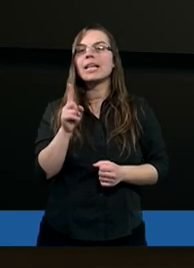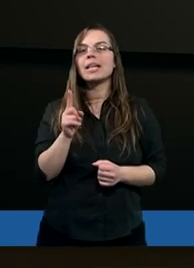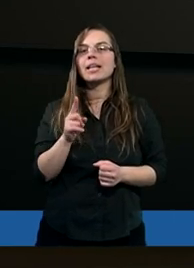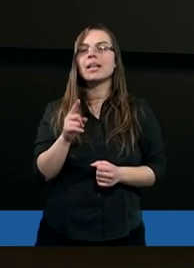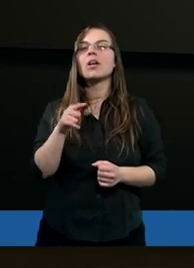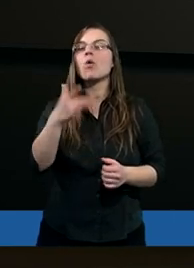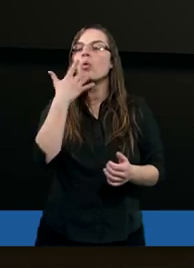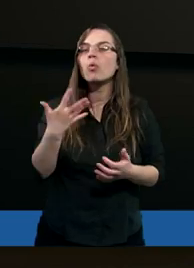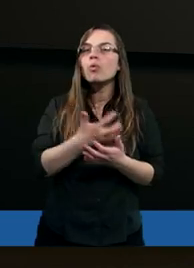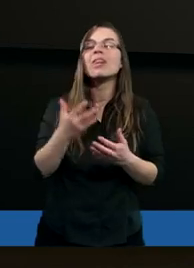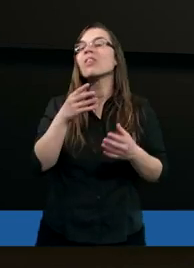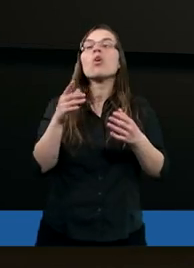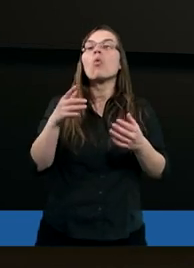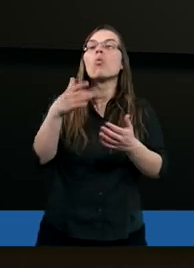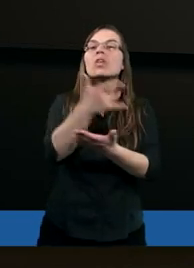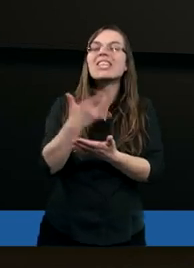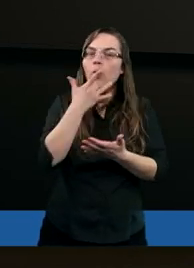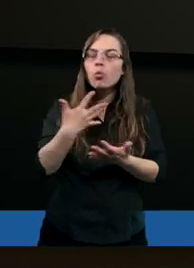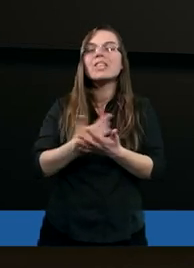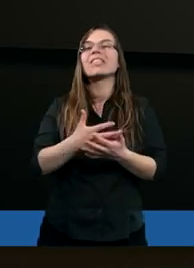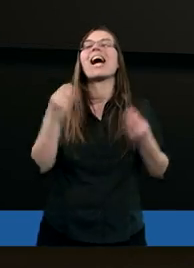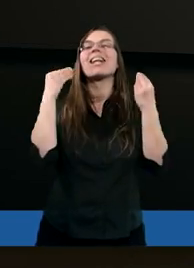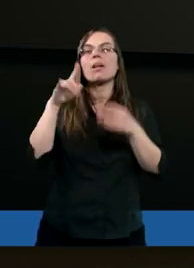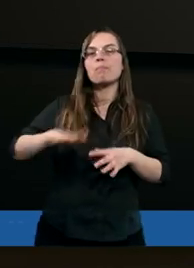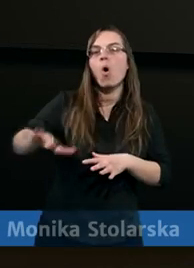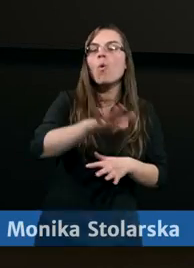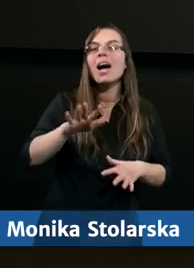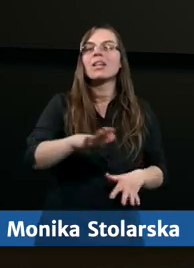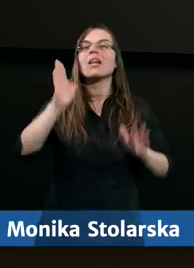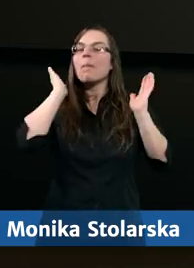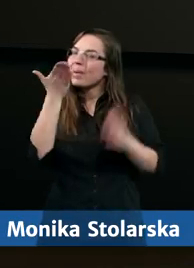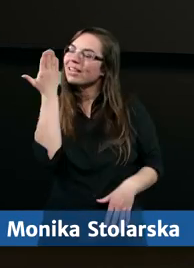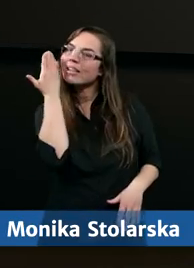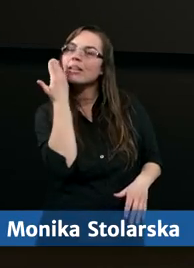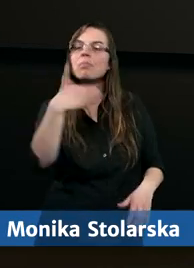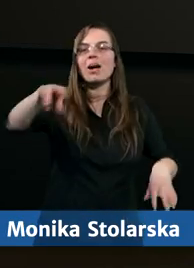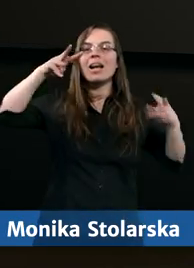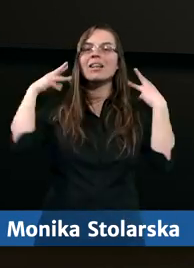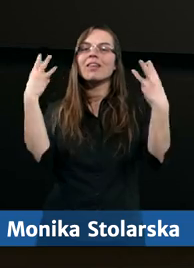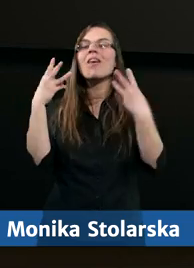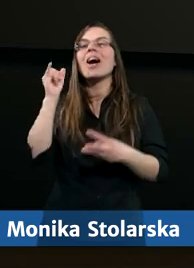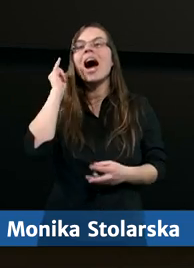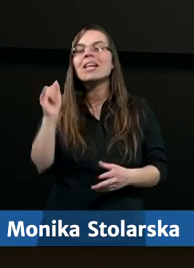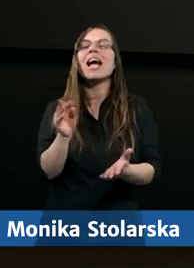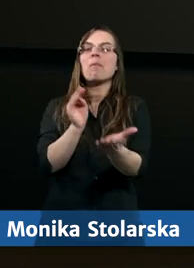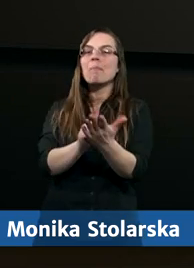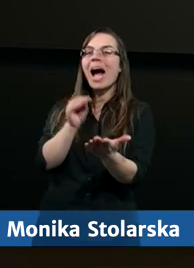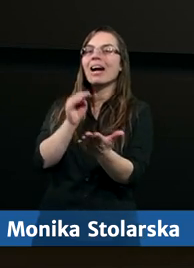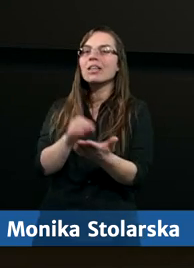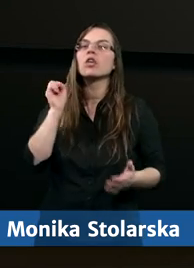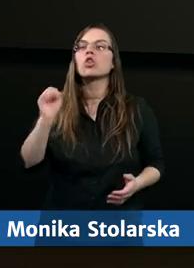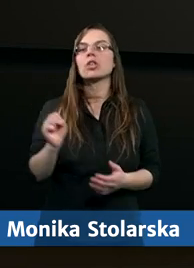współżycie społeczne. To będzie bardzo ważna i praktyczna